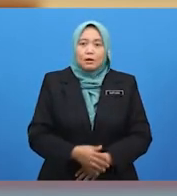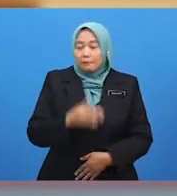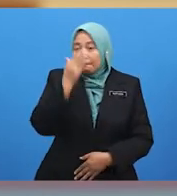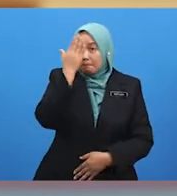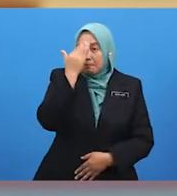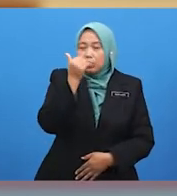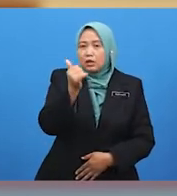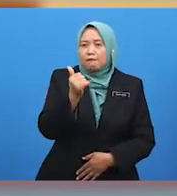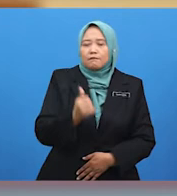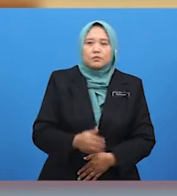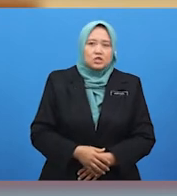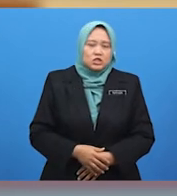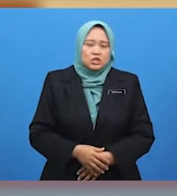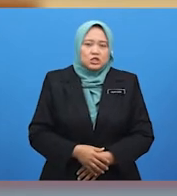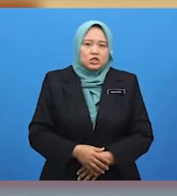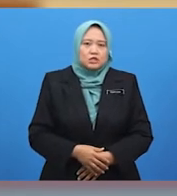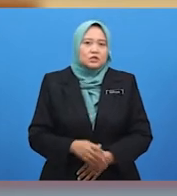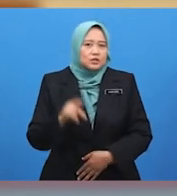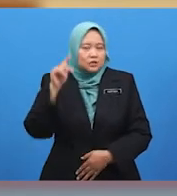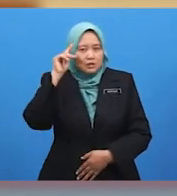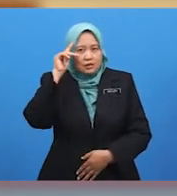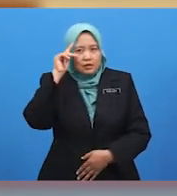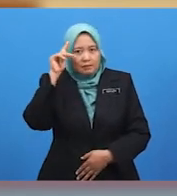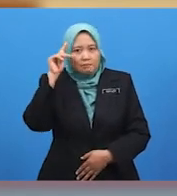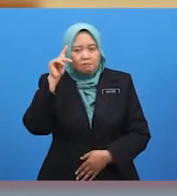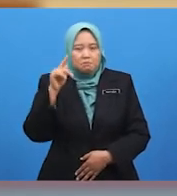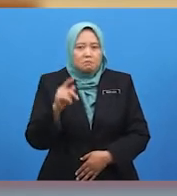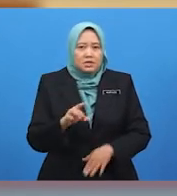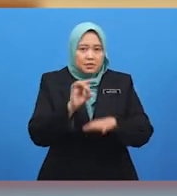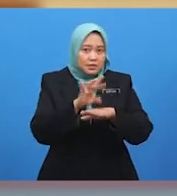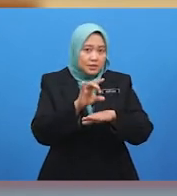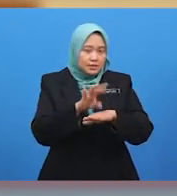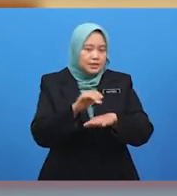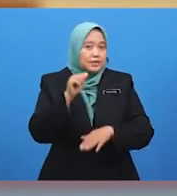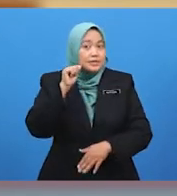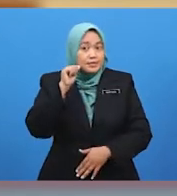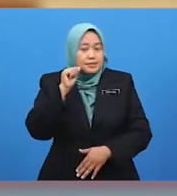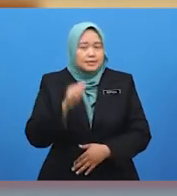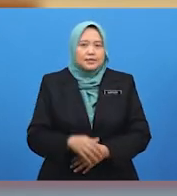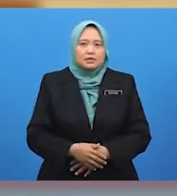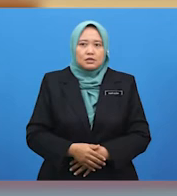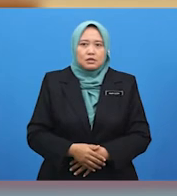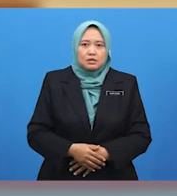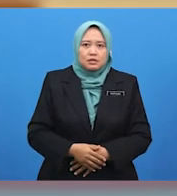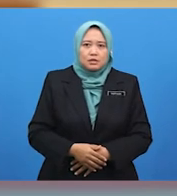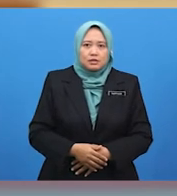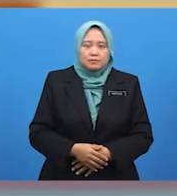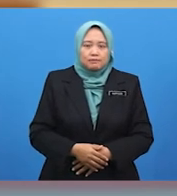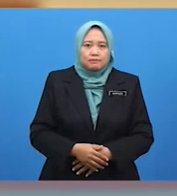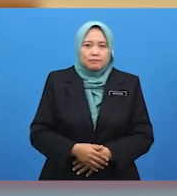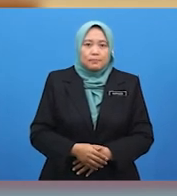perbuatan Alicia? Kumki ada jawapan. Bagaimana dengan murid-murid? Apa pandangan murid-murid?